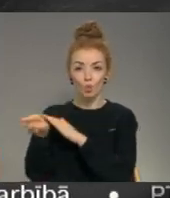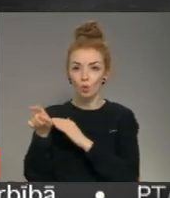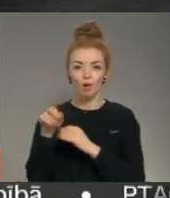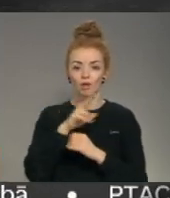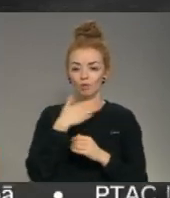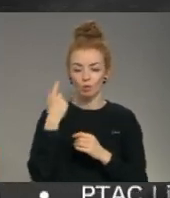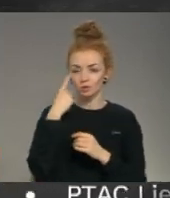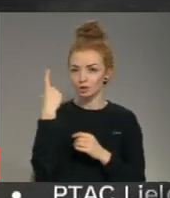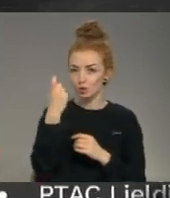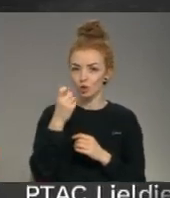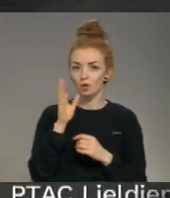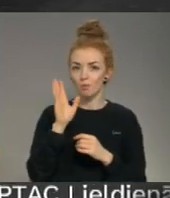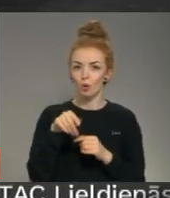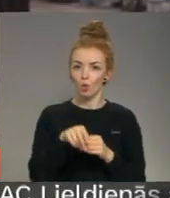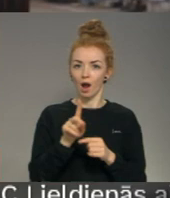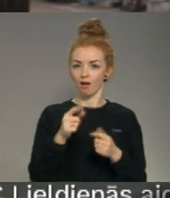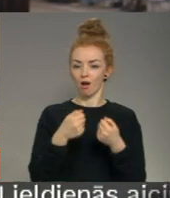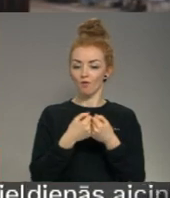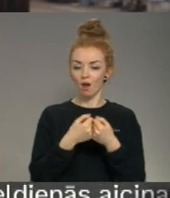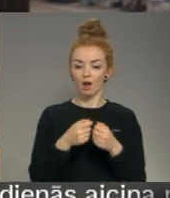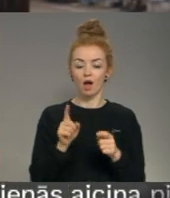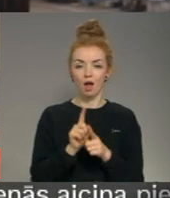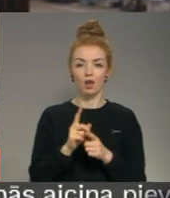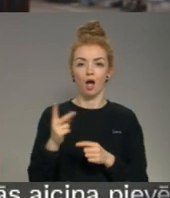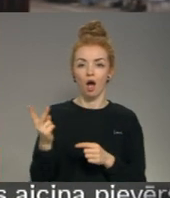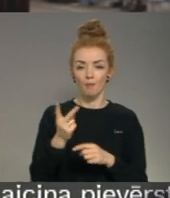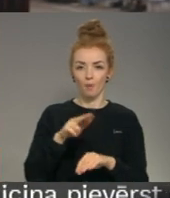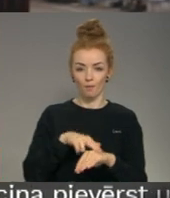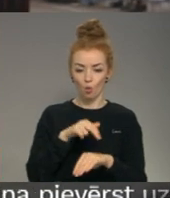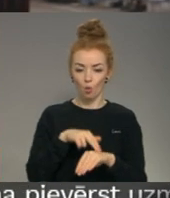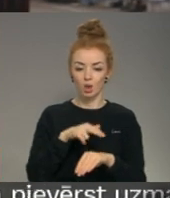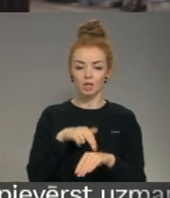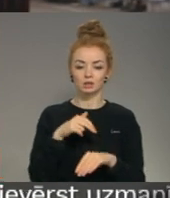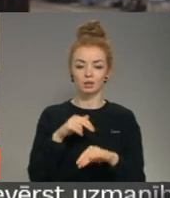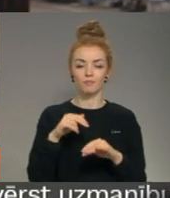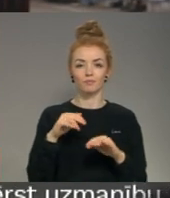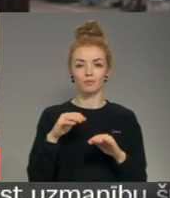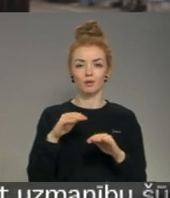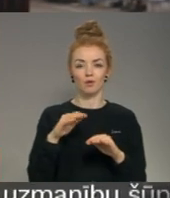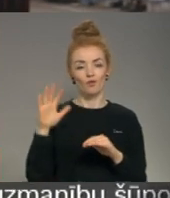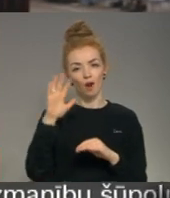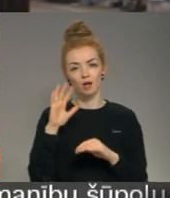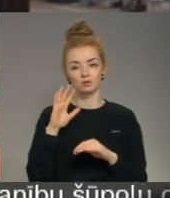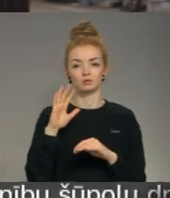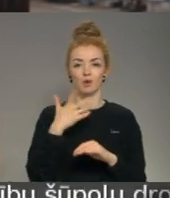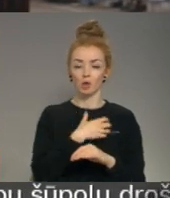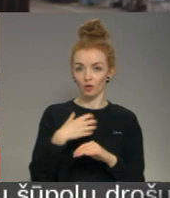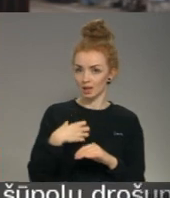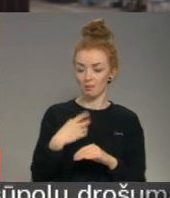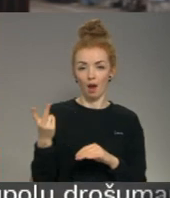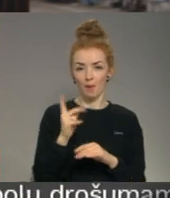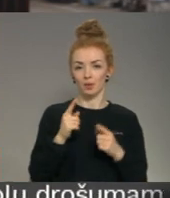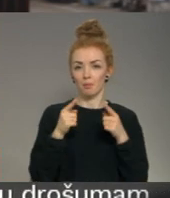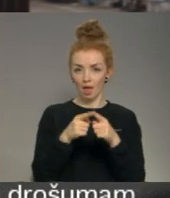neziņojot noteiktā kārtībā valsts policija. Abām policijām, vai tā valsts vai pašvaldības mērķis vienas ir, vai